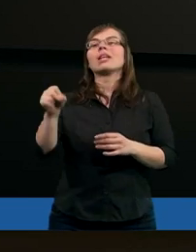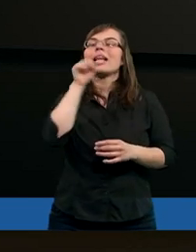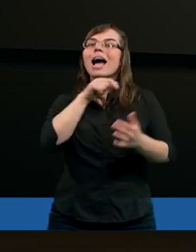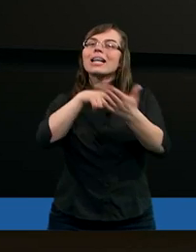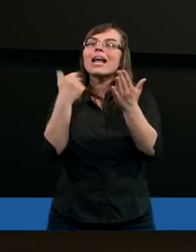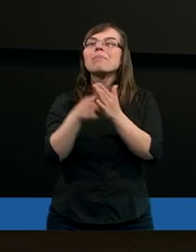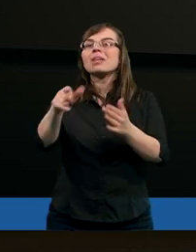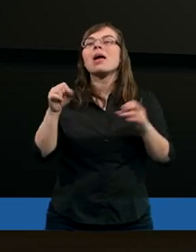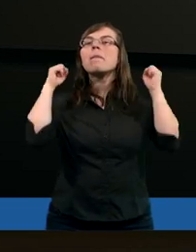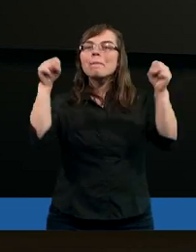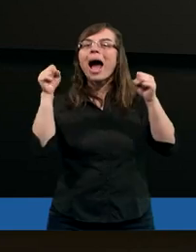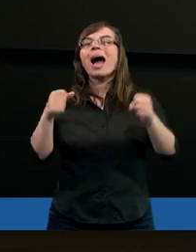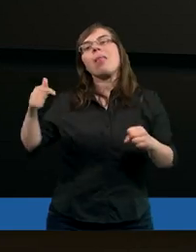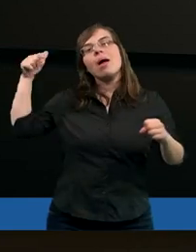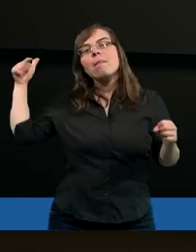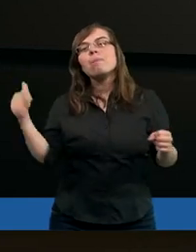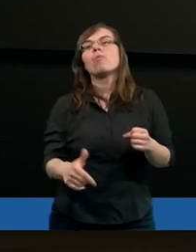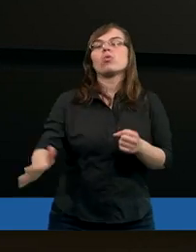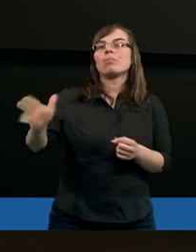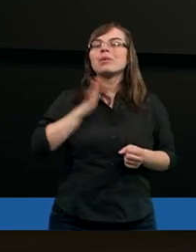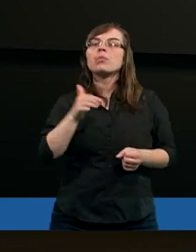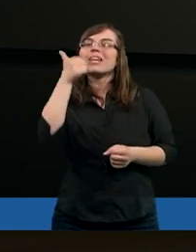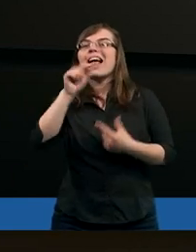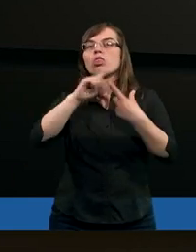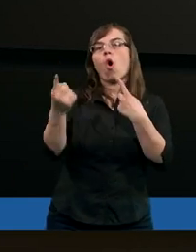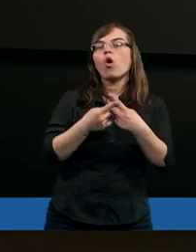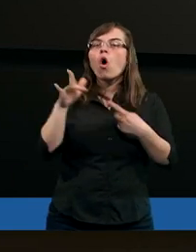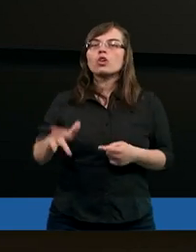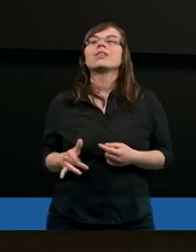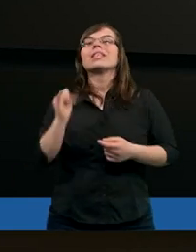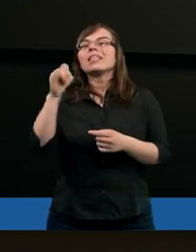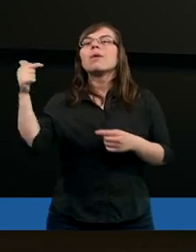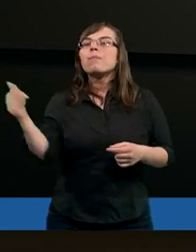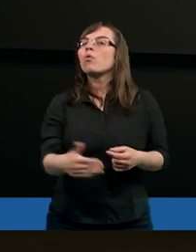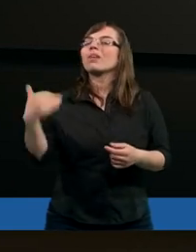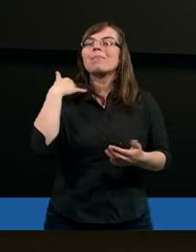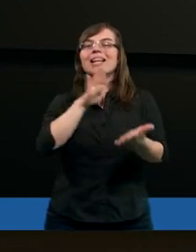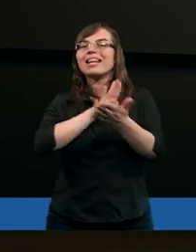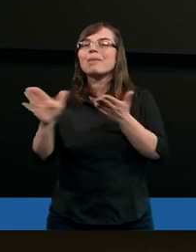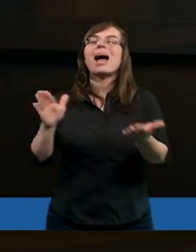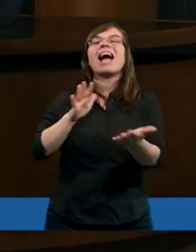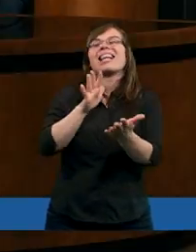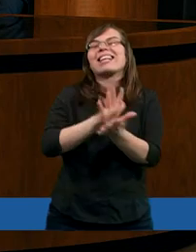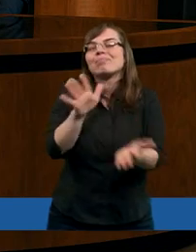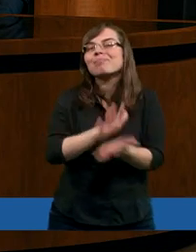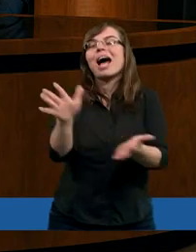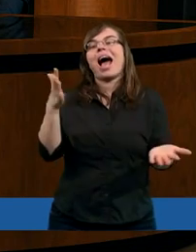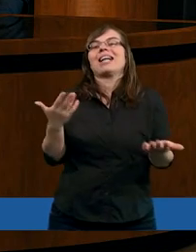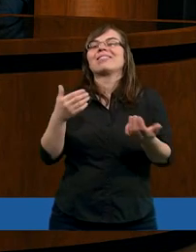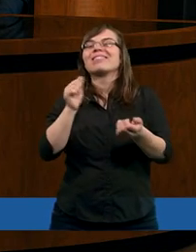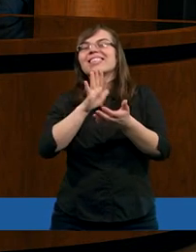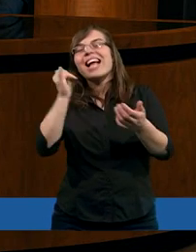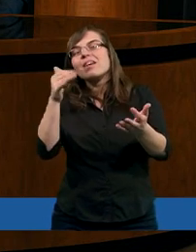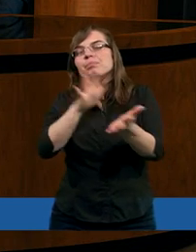świątyni ten baranek musiał być jednoroczny i musiał być bez zmazy, bez skazy,